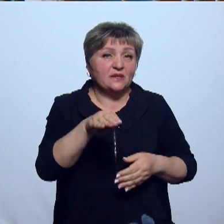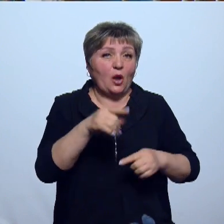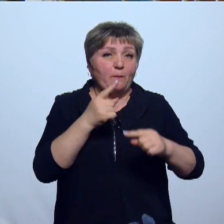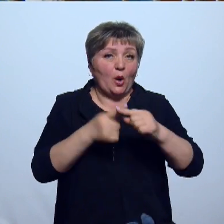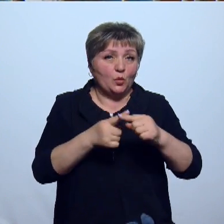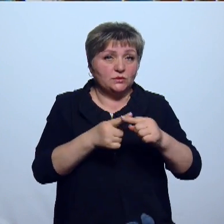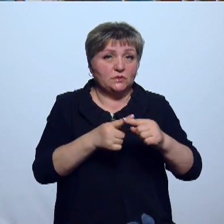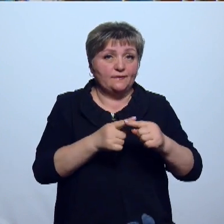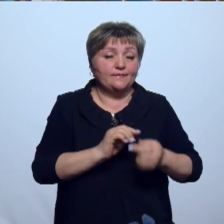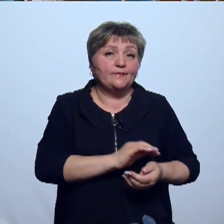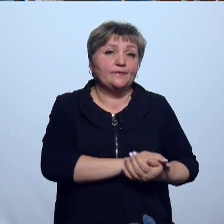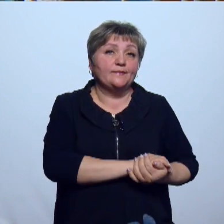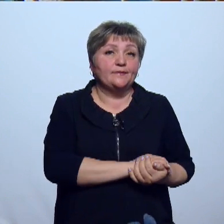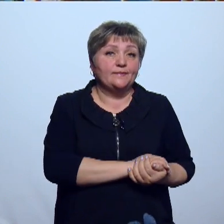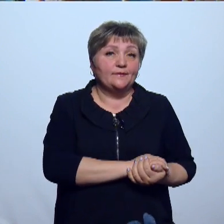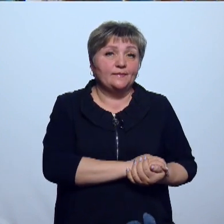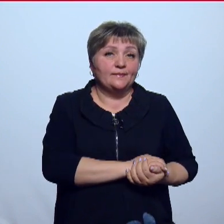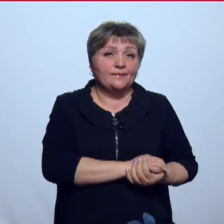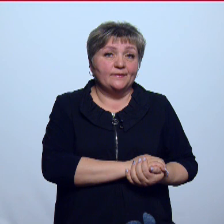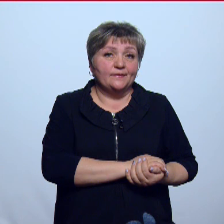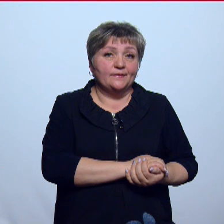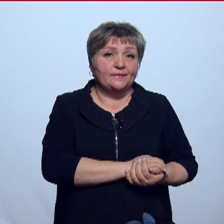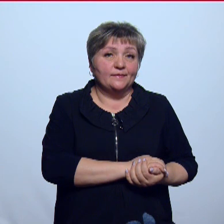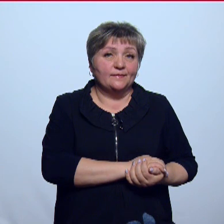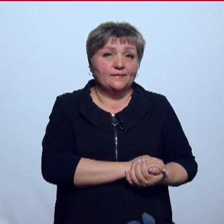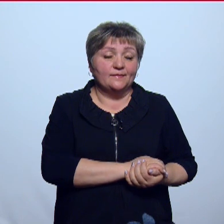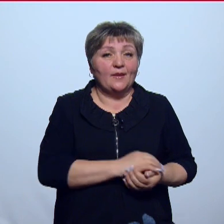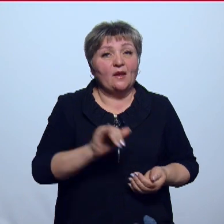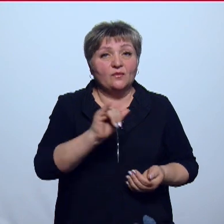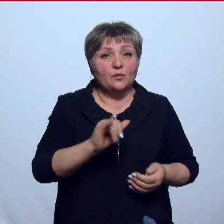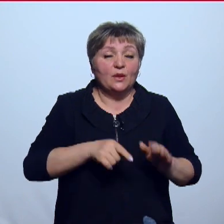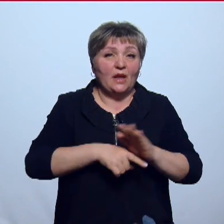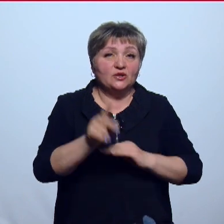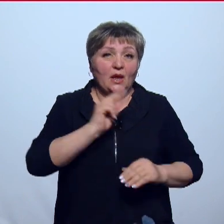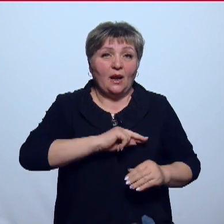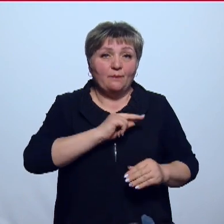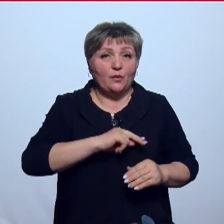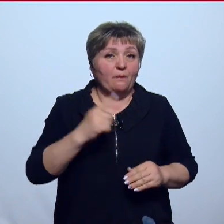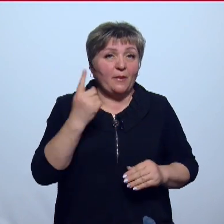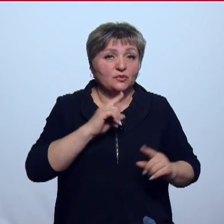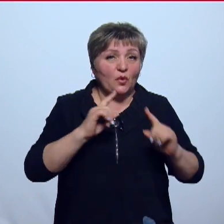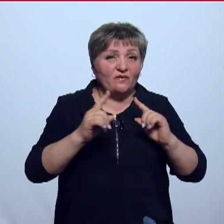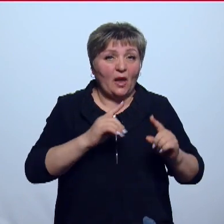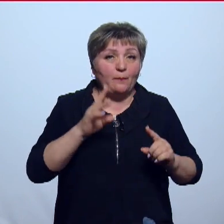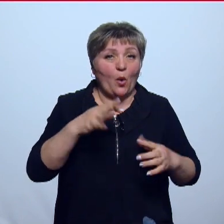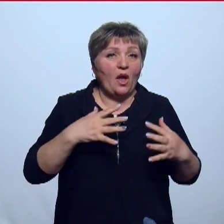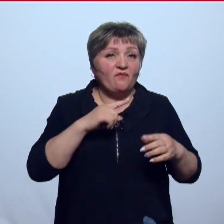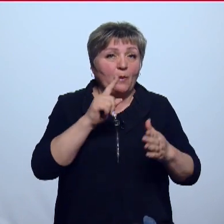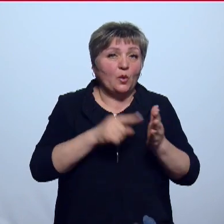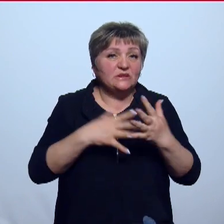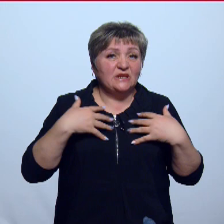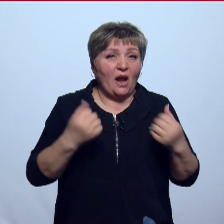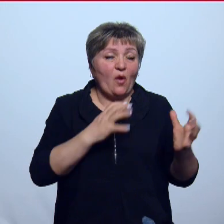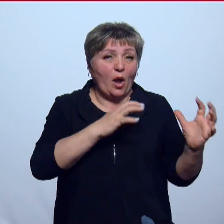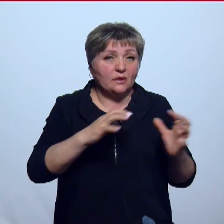Дмитрий Вороновнин, Александр Шарабоков. Новости. В Удмуртии начал работу экспертный совет по вопросам здравоохранения.